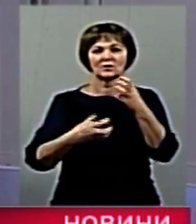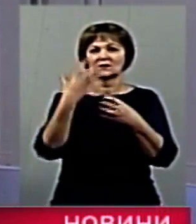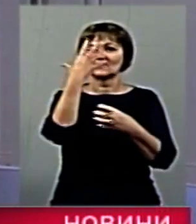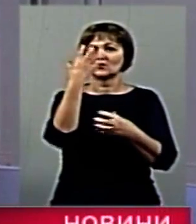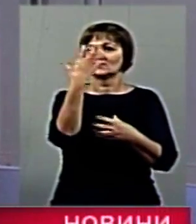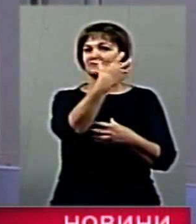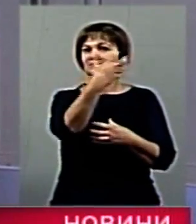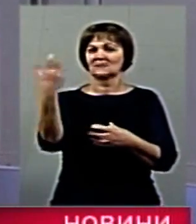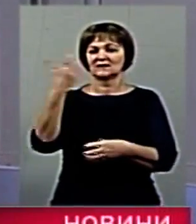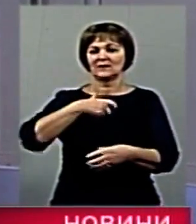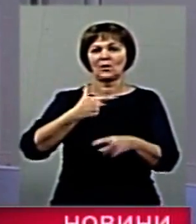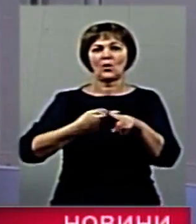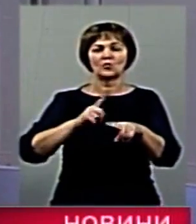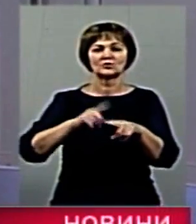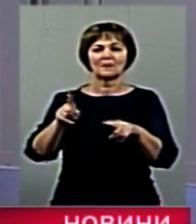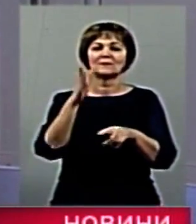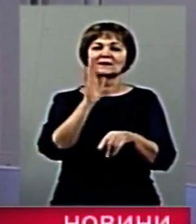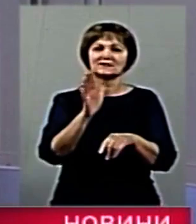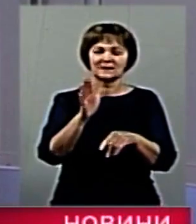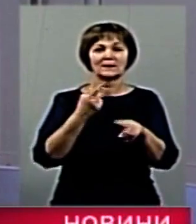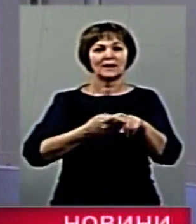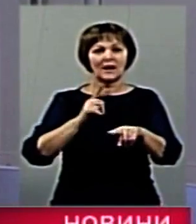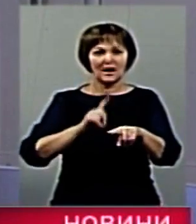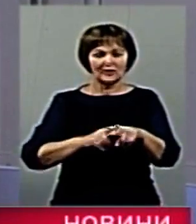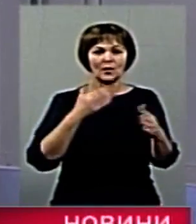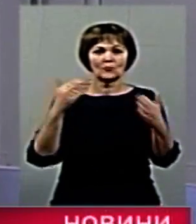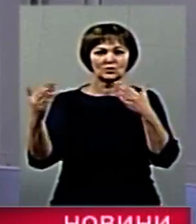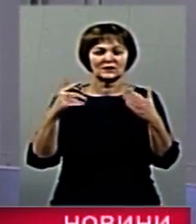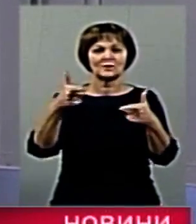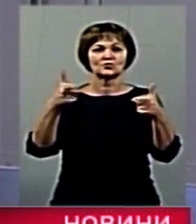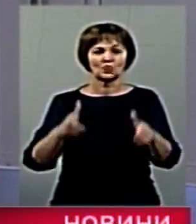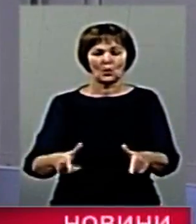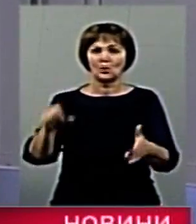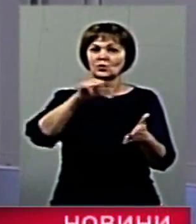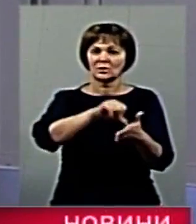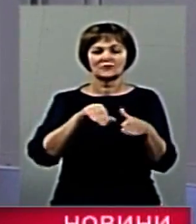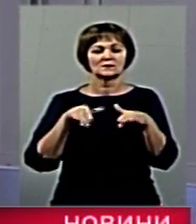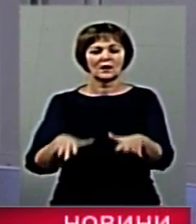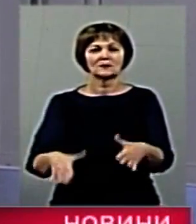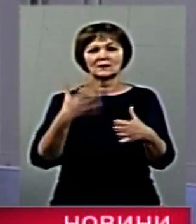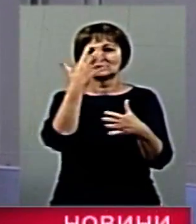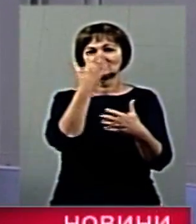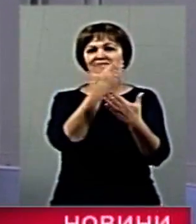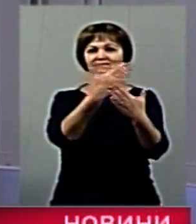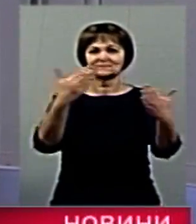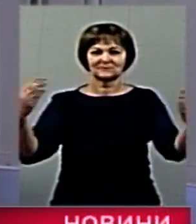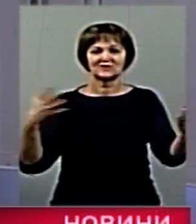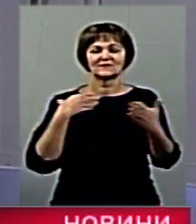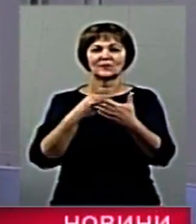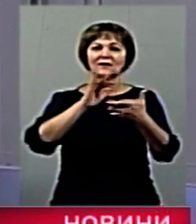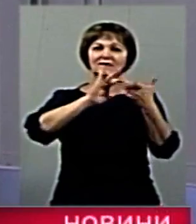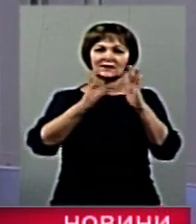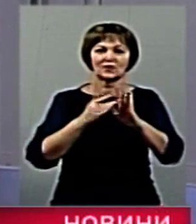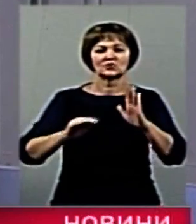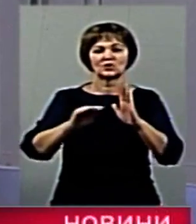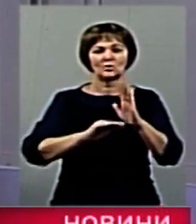майже 50 музеїв. У Житомирі до селфі-марафону долучився краєзнавчий музей. Учасники заходу виклали свої фото на сторінці у Фейсбук